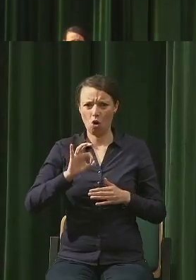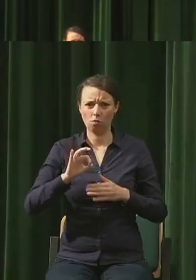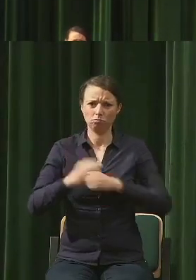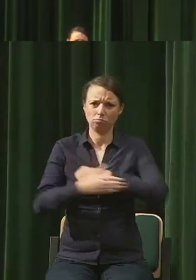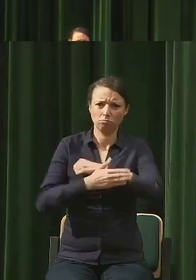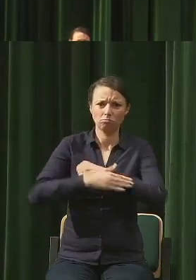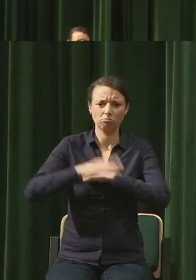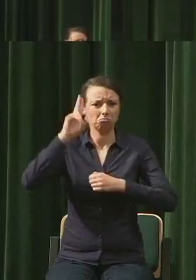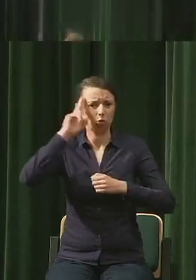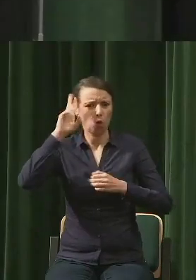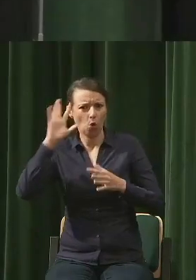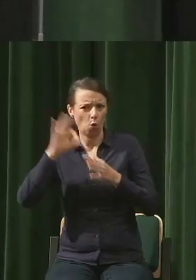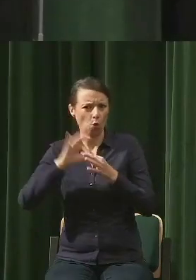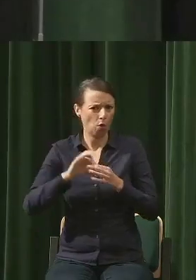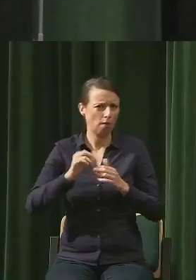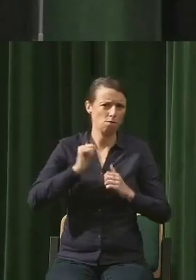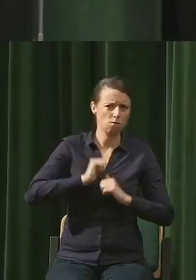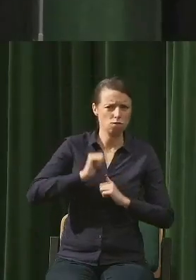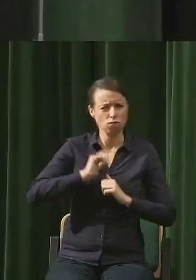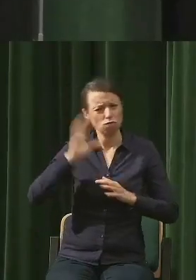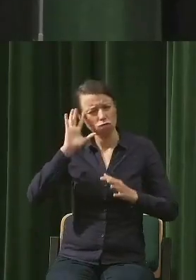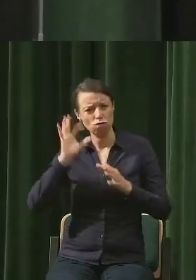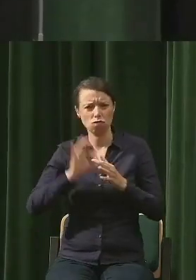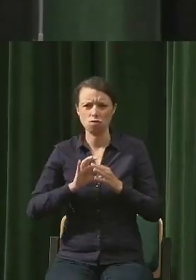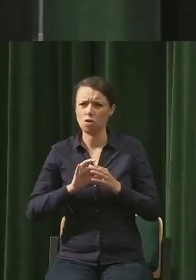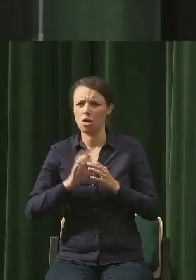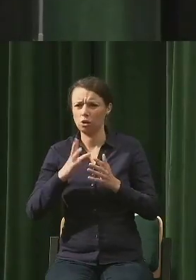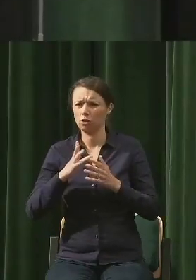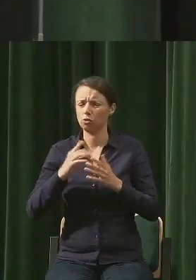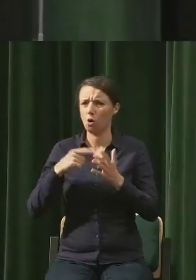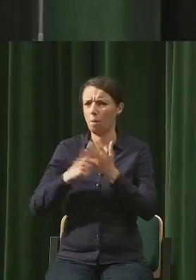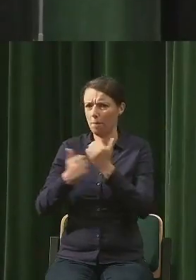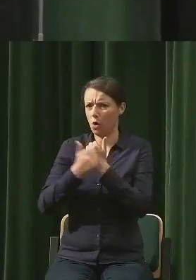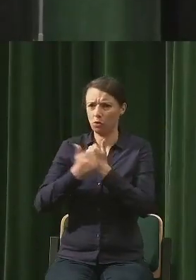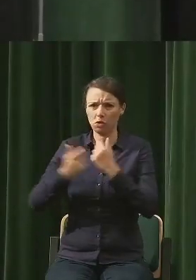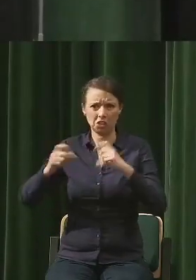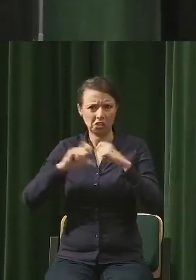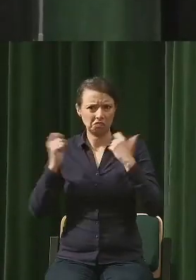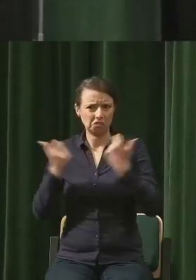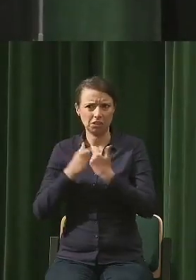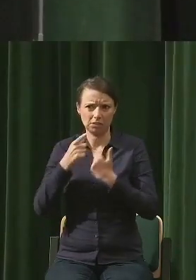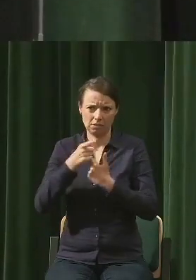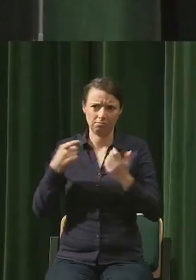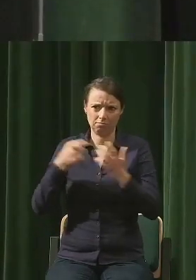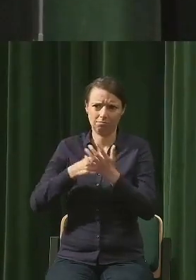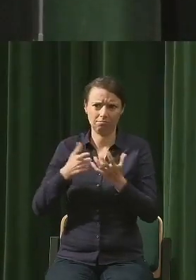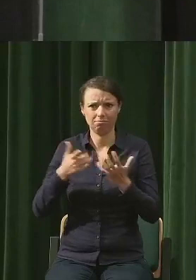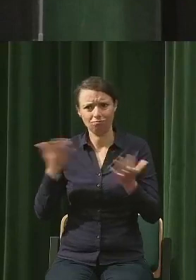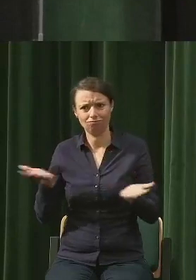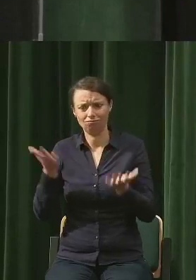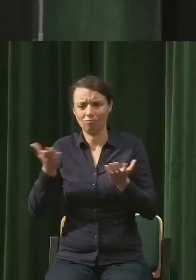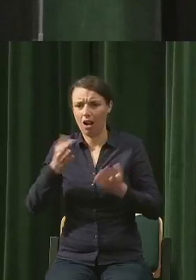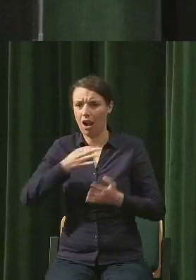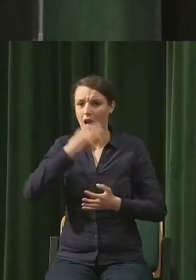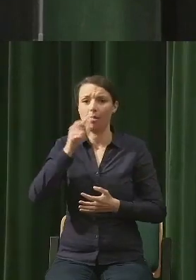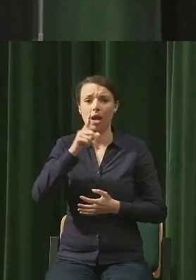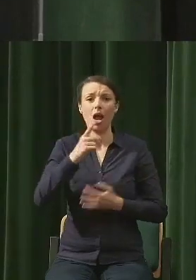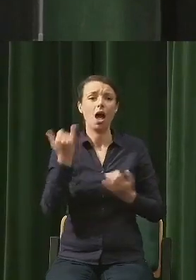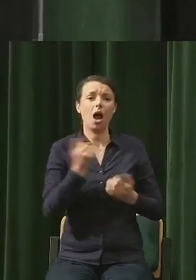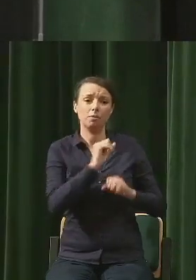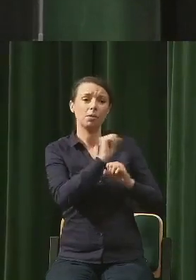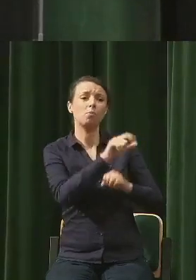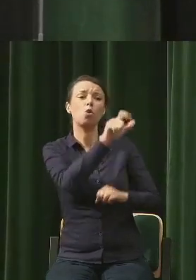się lepiej i tak dalej, i tak dalej. Ale ja zawsze będę bronić Adama Smitha w tym sensie, że